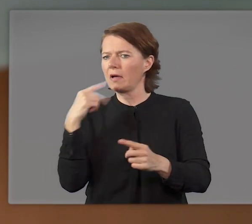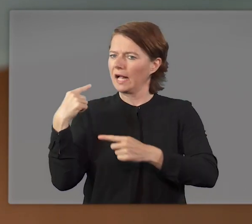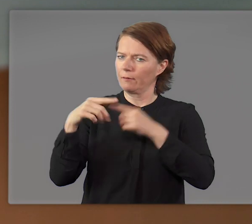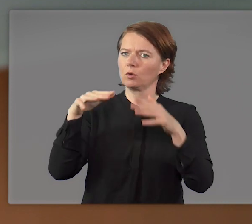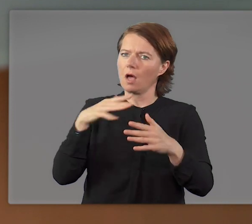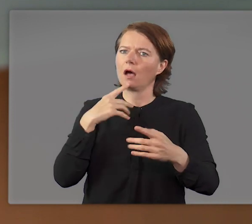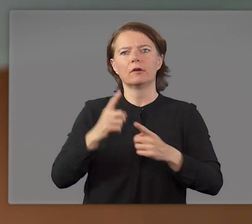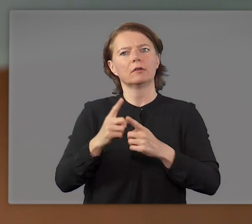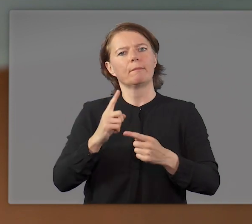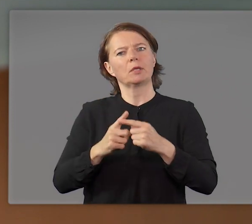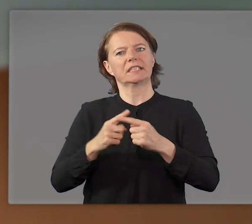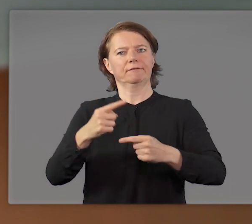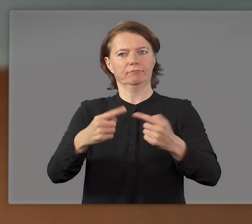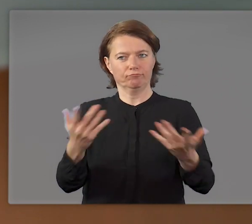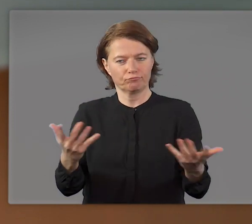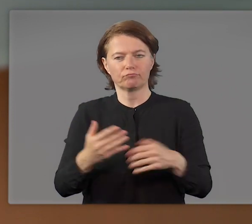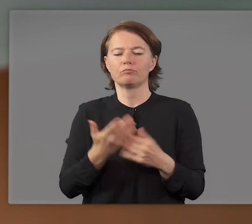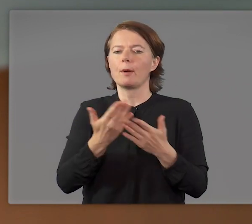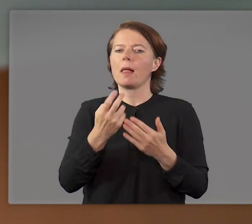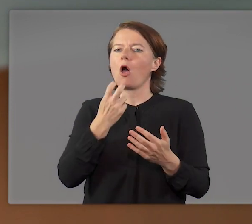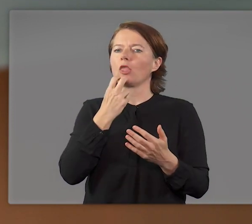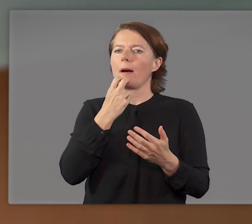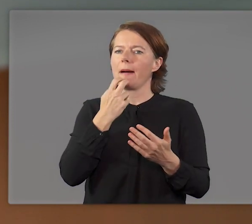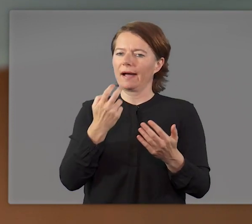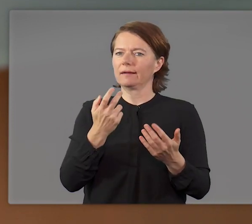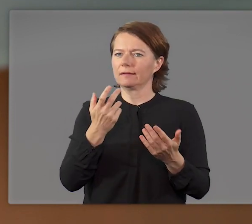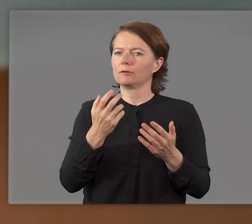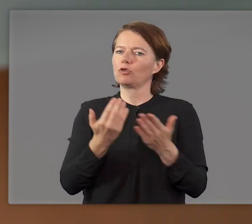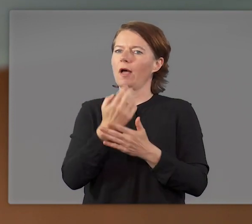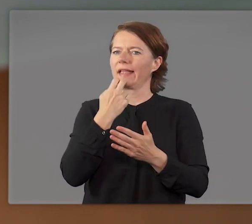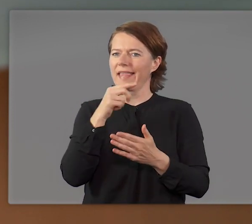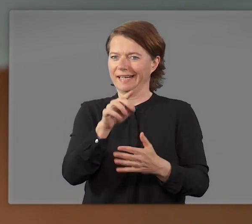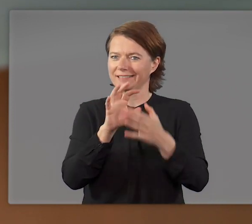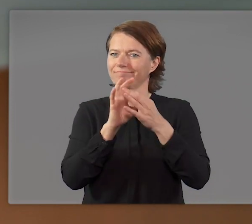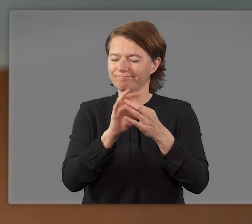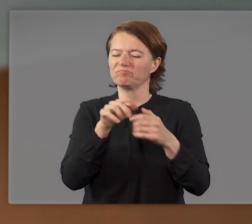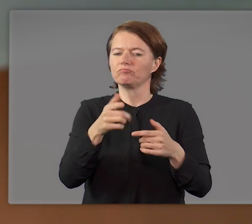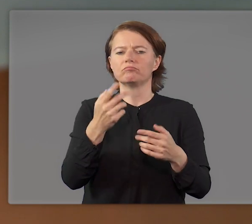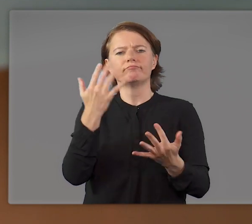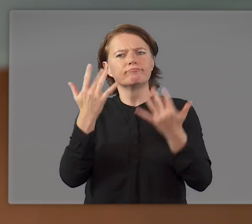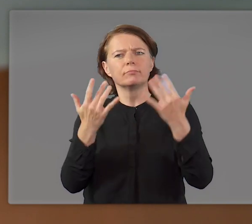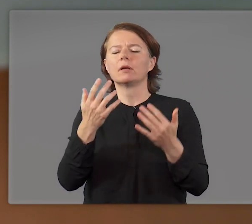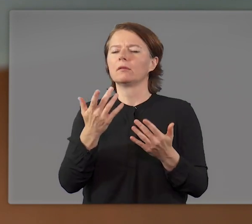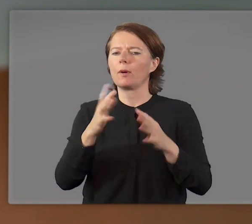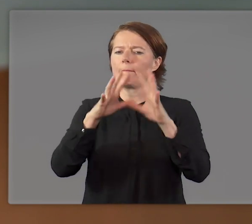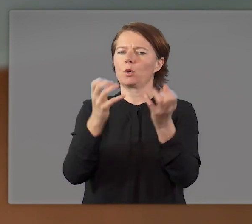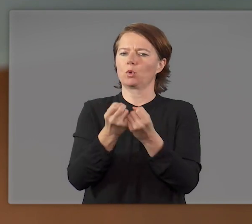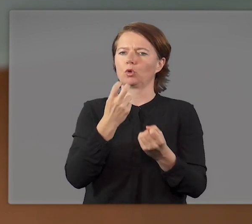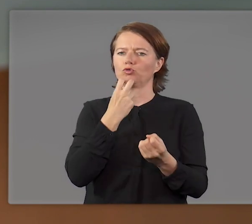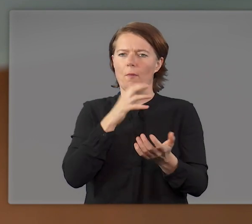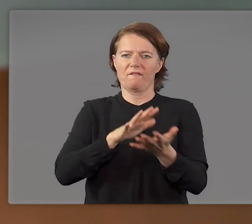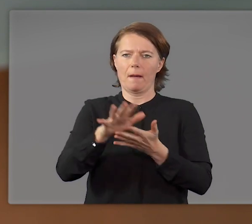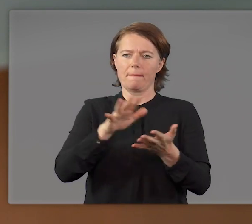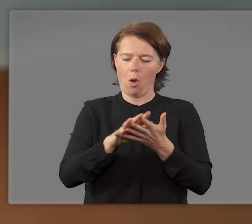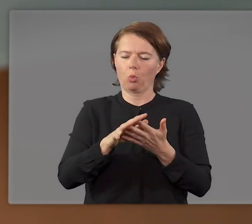Fortschritte gemacht. So ist der Anteil des Stroms aus erneuerbaren Energiequellen am Bruttostromverbrauch sogar stärker gestiegen,